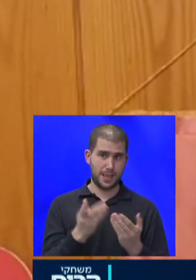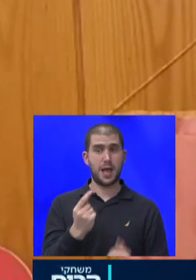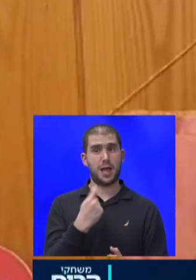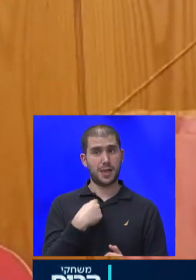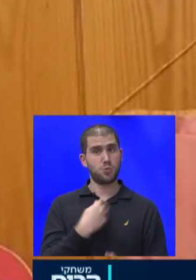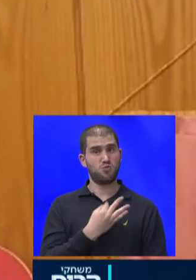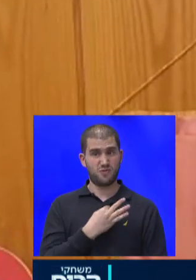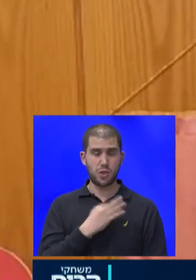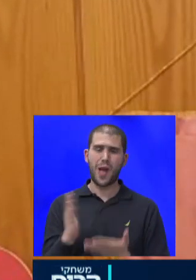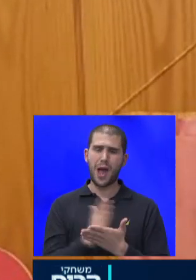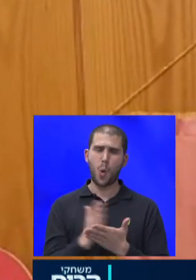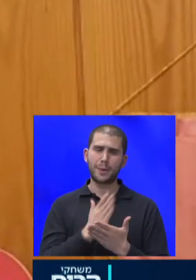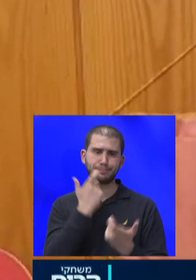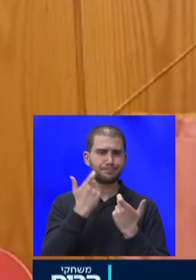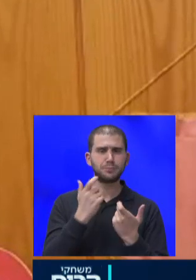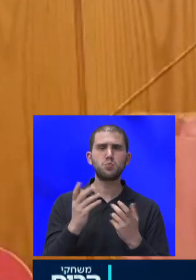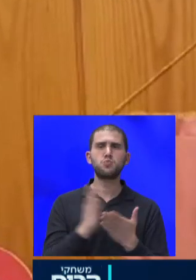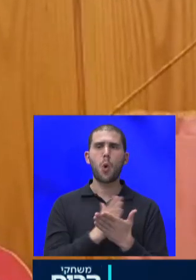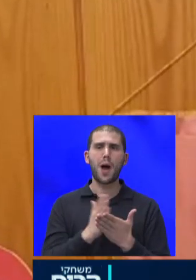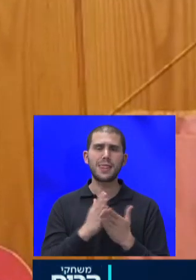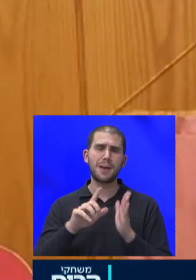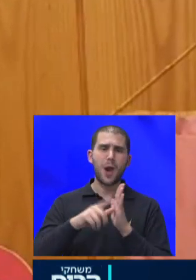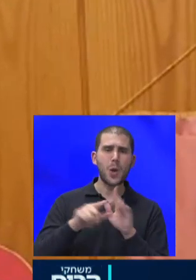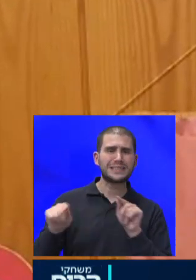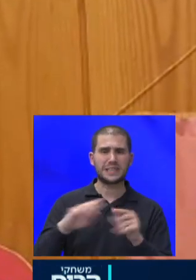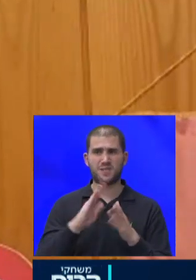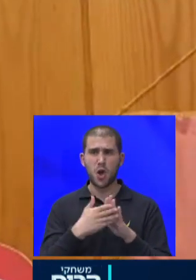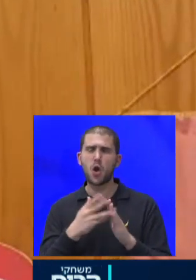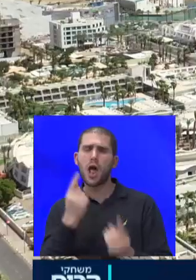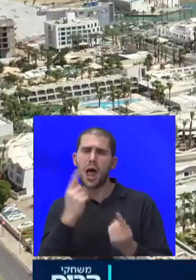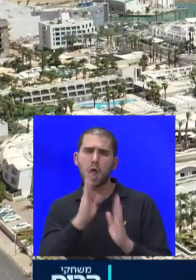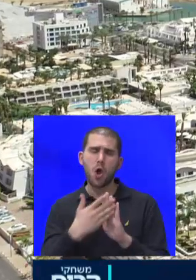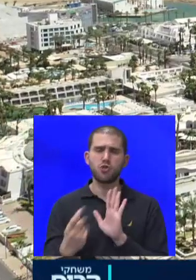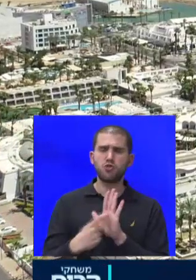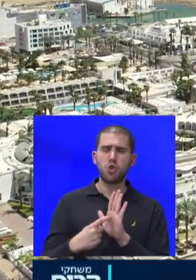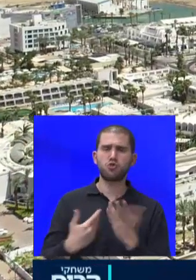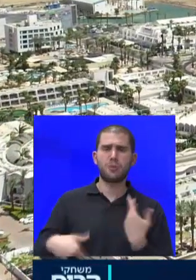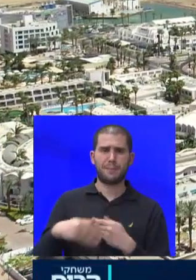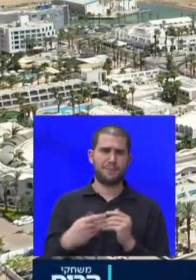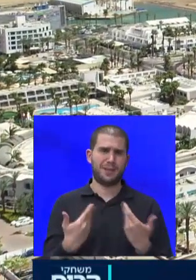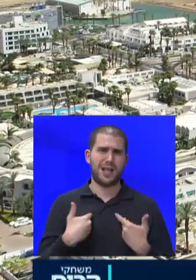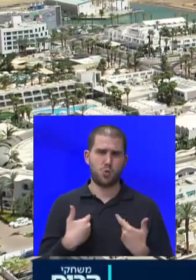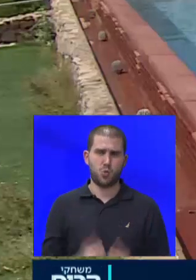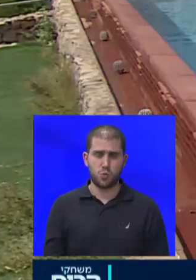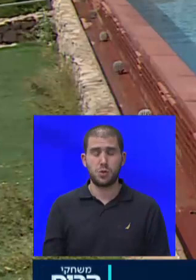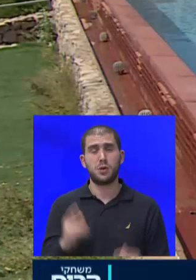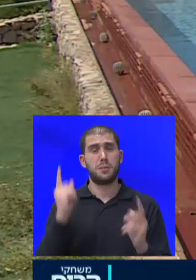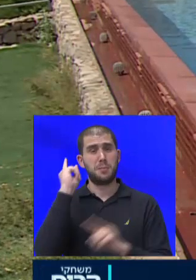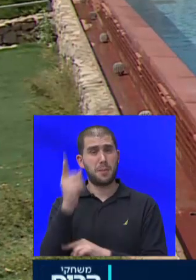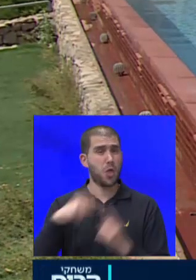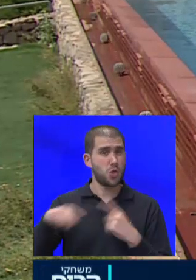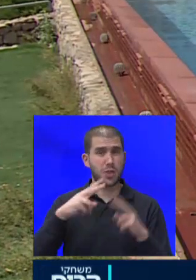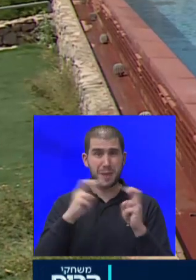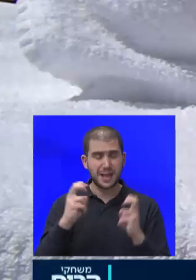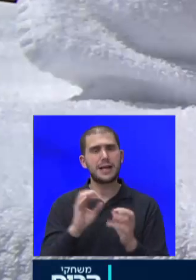מוכנים בצדדים הלוגיסטיים לכל מה שהתבקשנו, נדרשנו. בבתי המלון ברחבי העיר התחילו כבר בתחילת